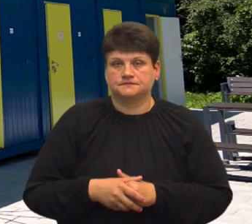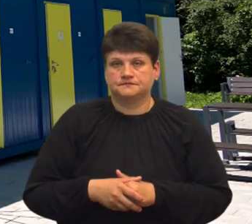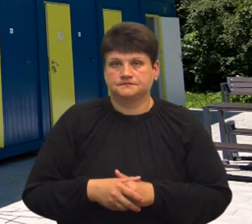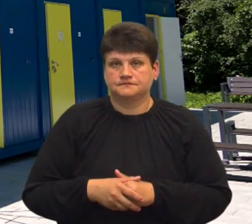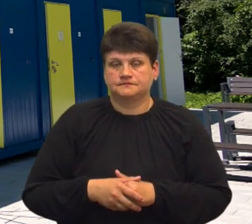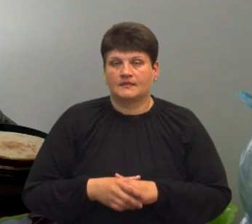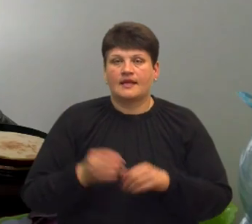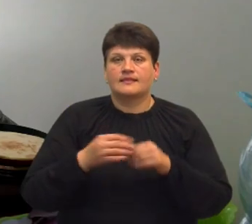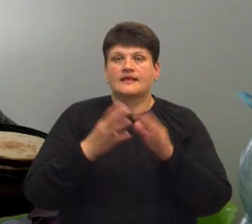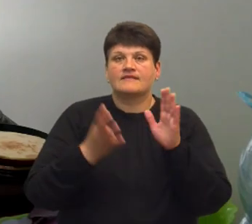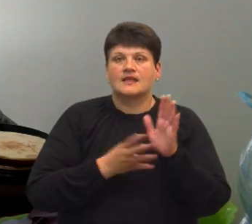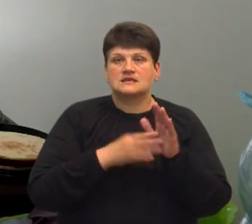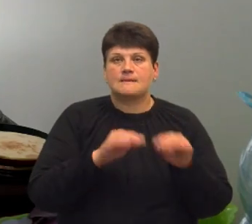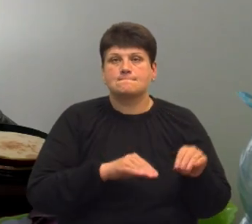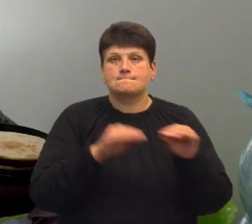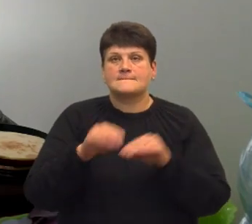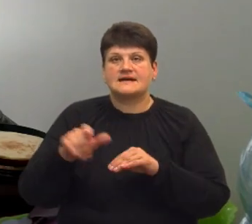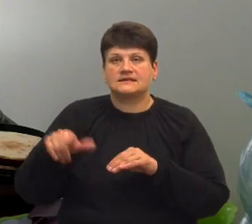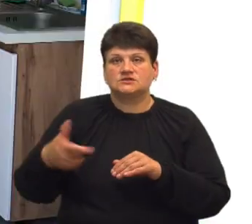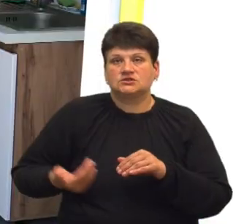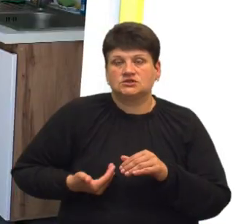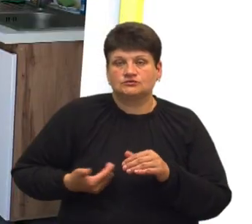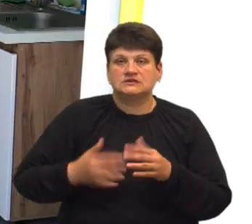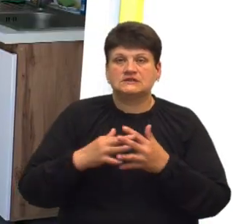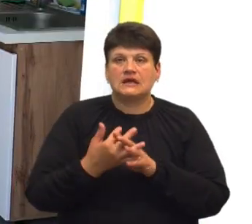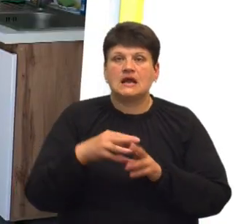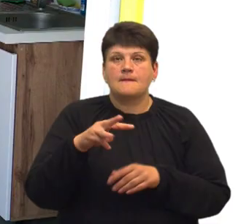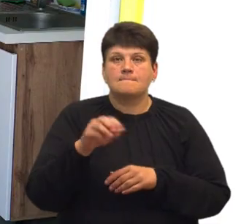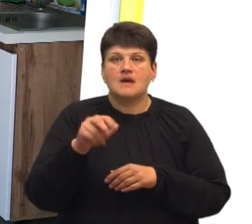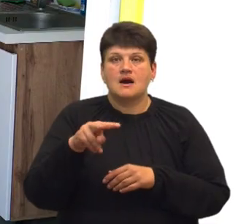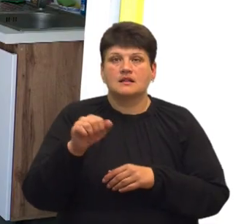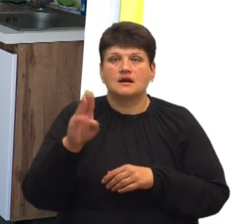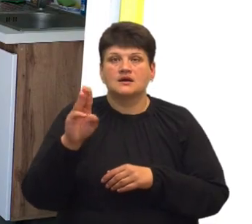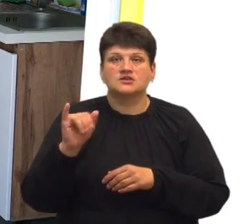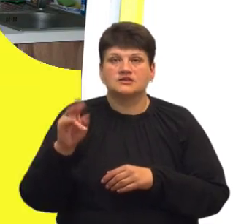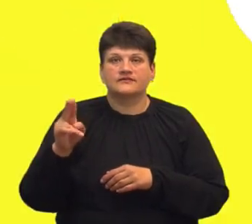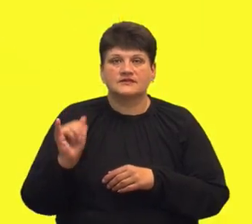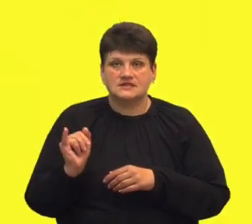19 переселенців живуть у модульному містечку в селі Малишівці. Як облаштувалися люди?